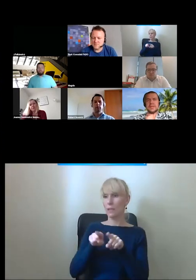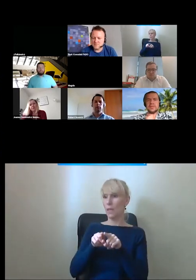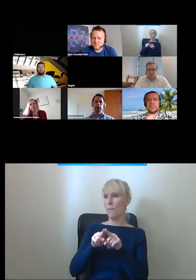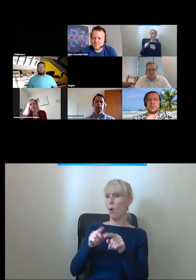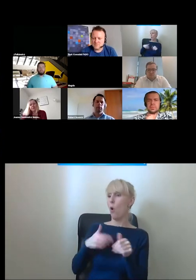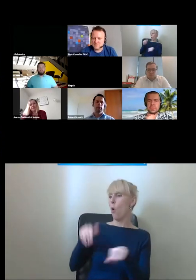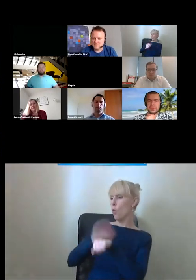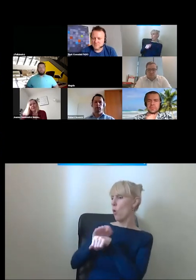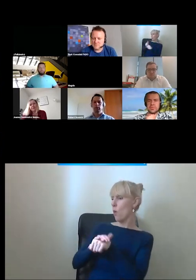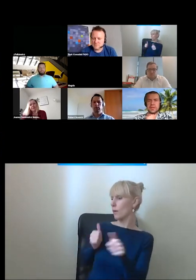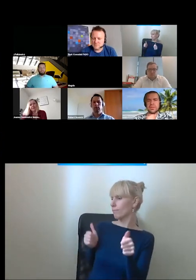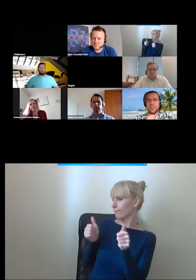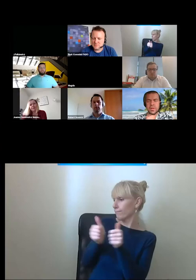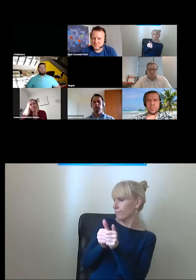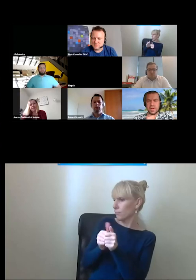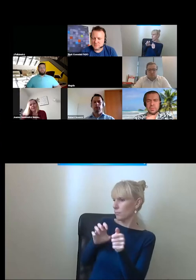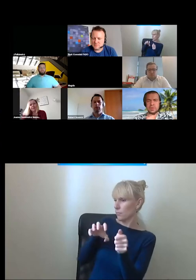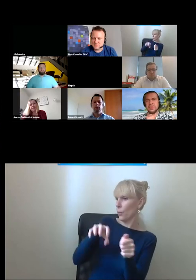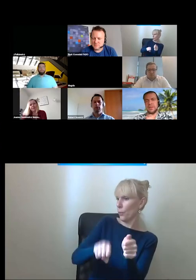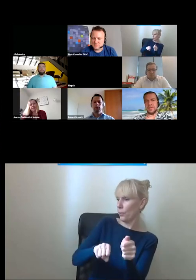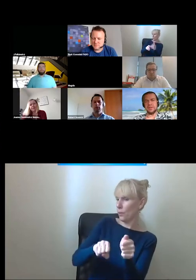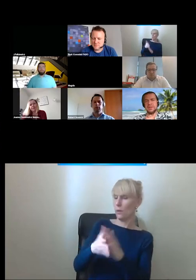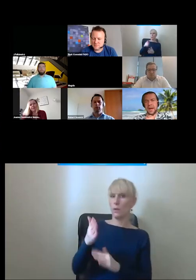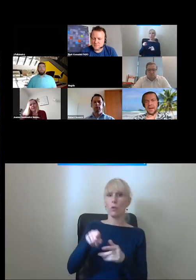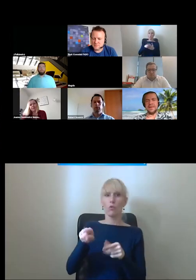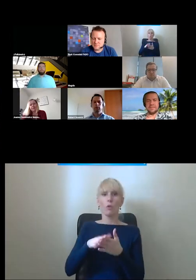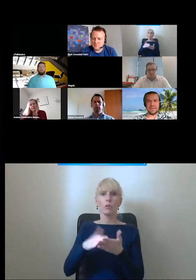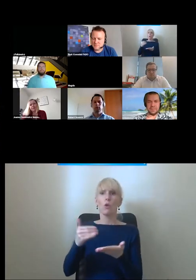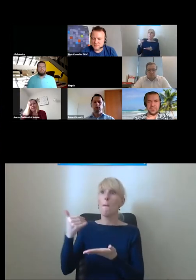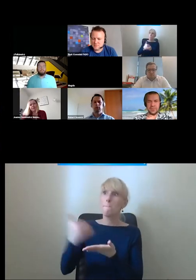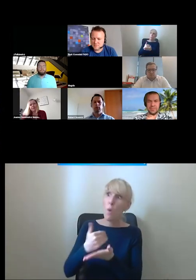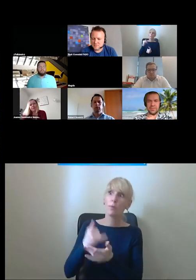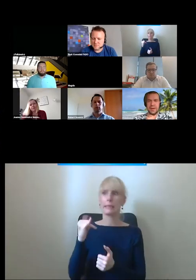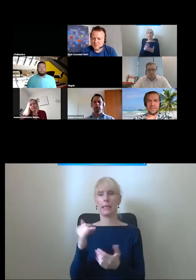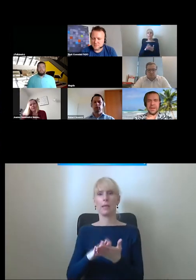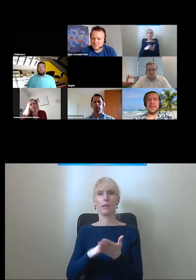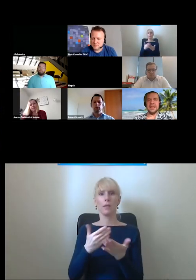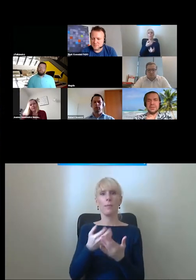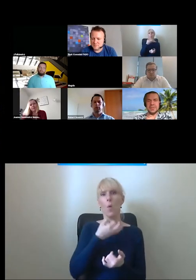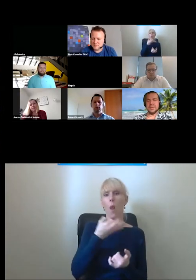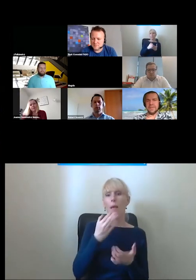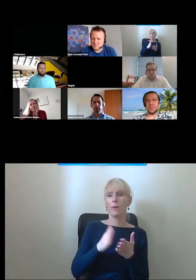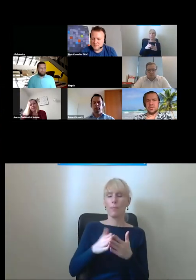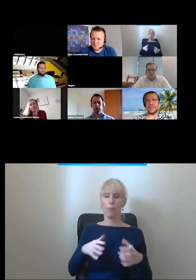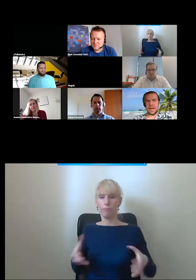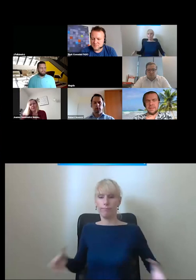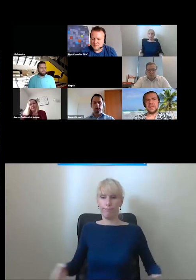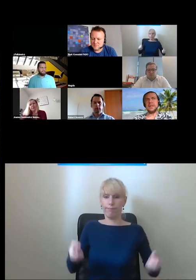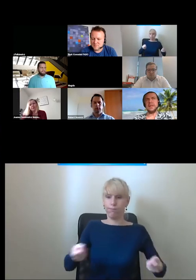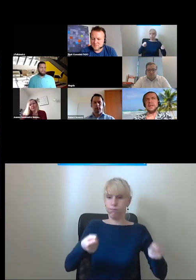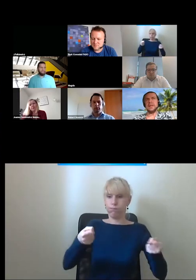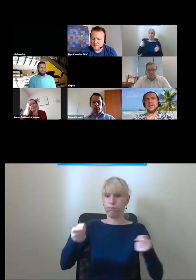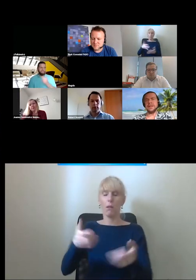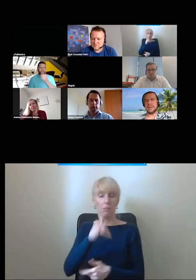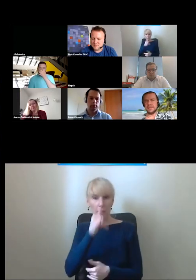to jest taki substytut dostępności tak no nie musiał mnie nieść po schodach więc ok było lepiej to nie zmienia faktu że sam